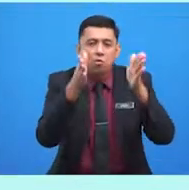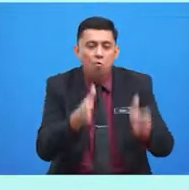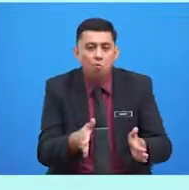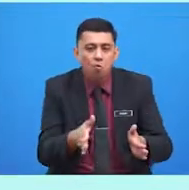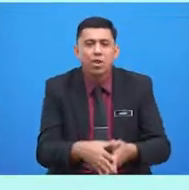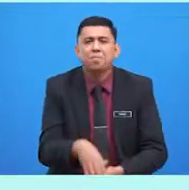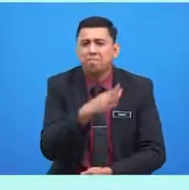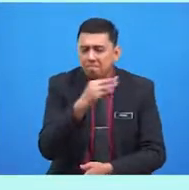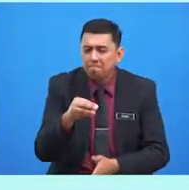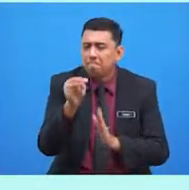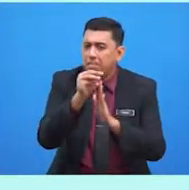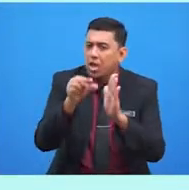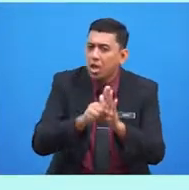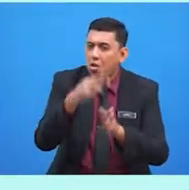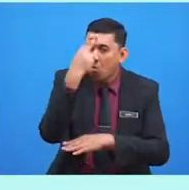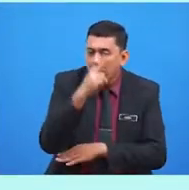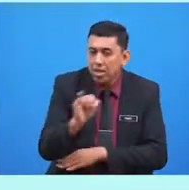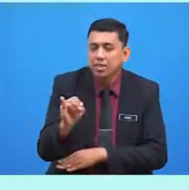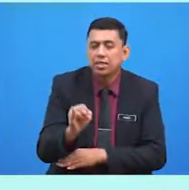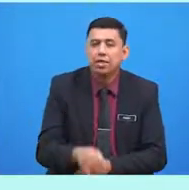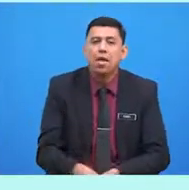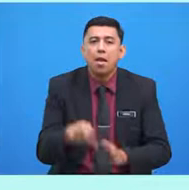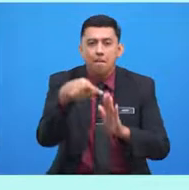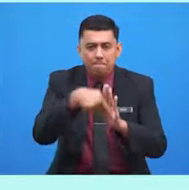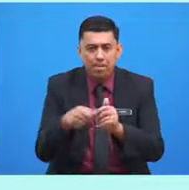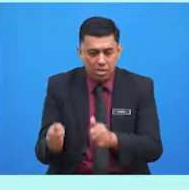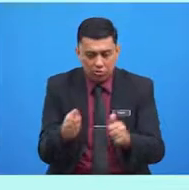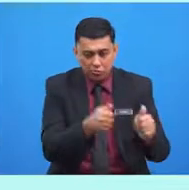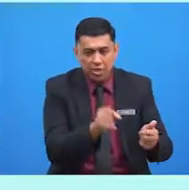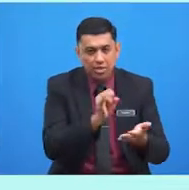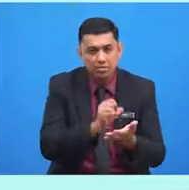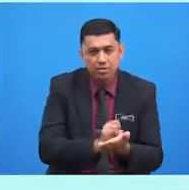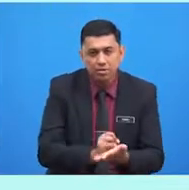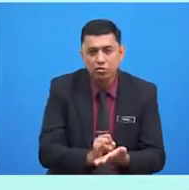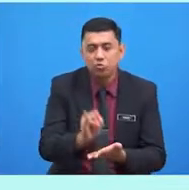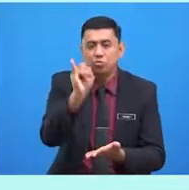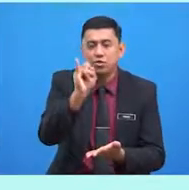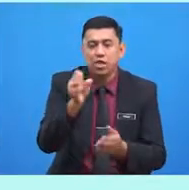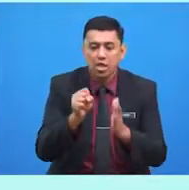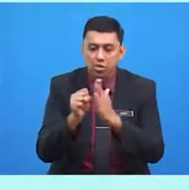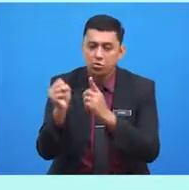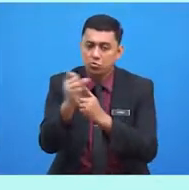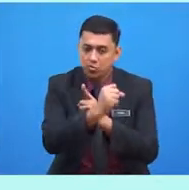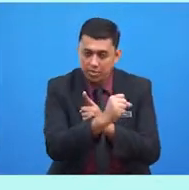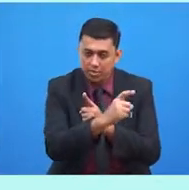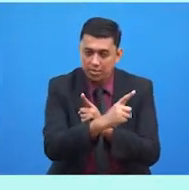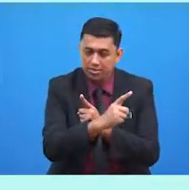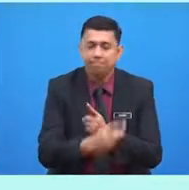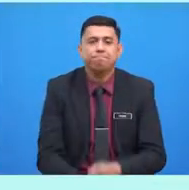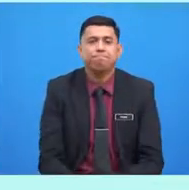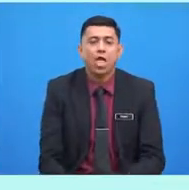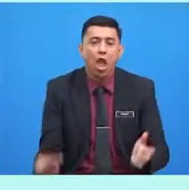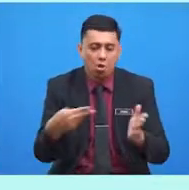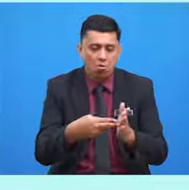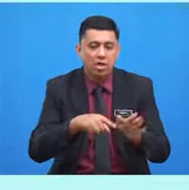serta menghormati peraturan institusi sosial. Cikgu ulang semula, ya,